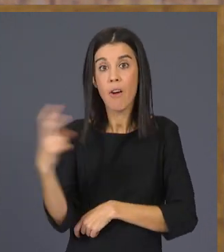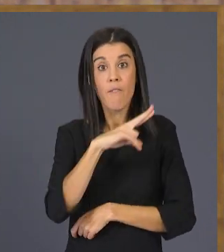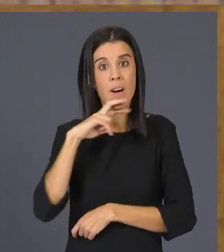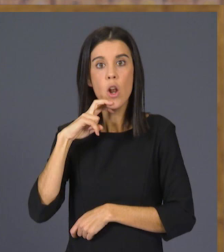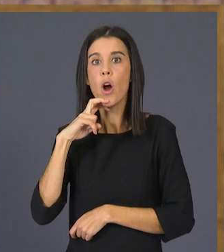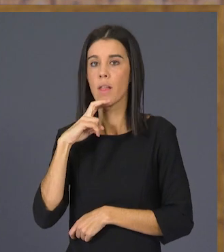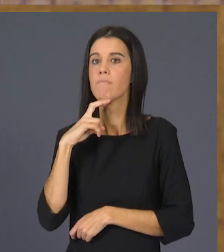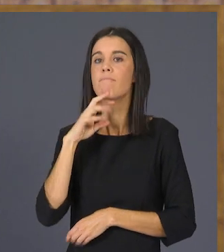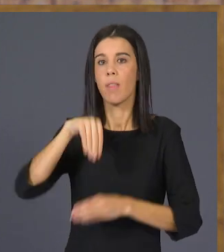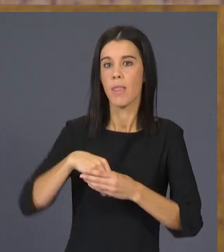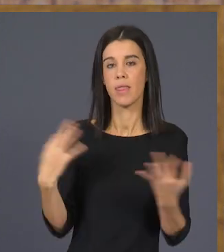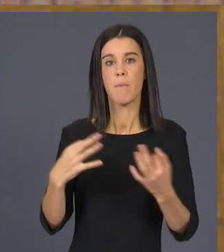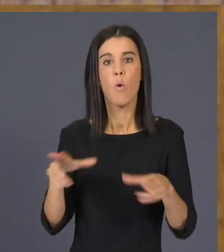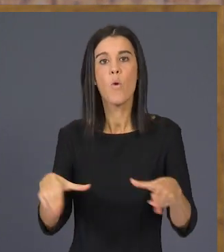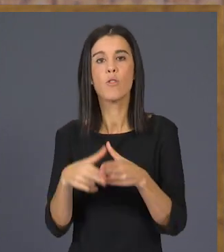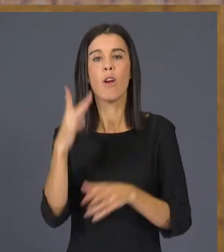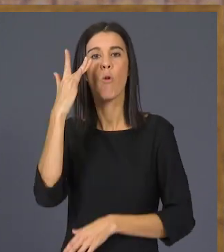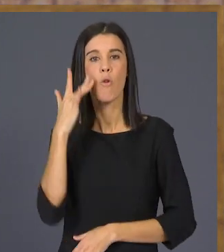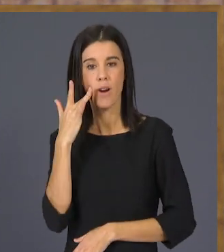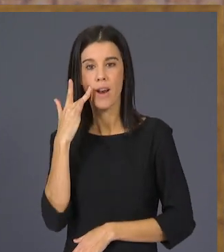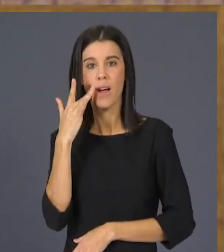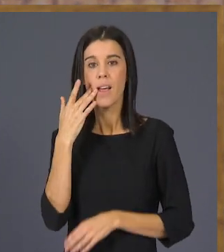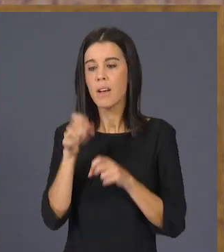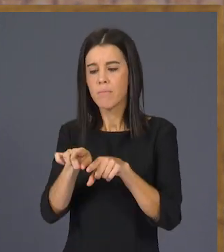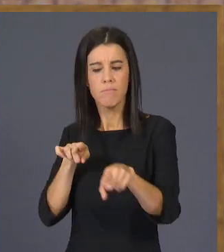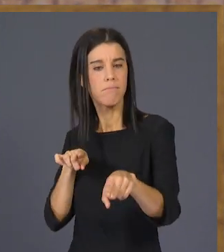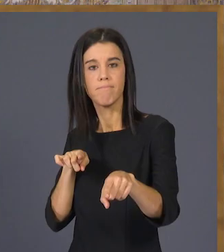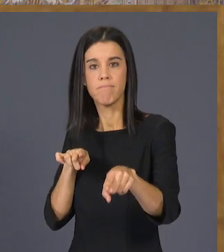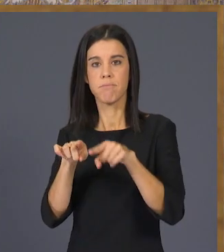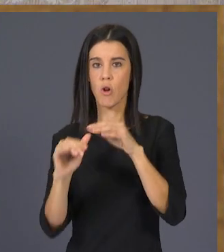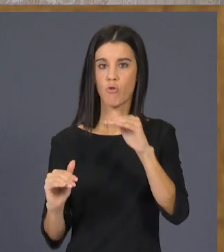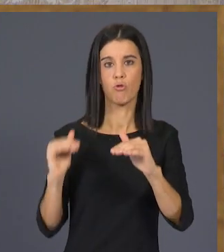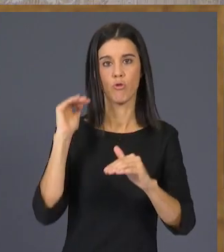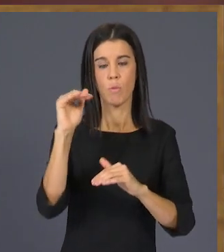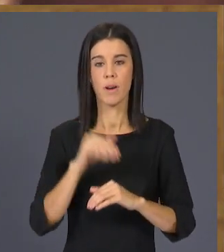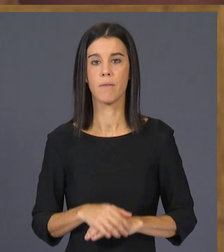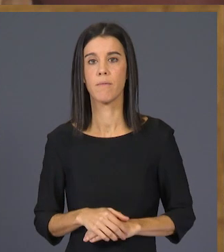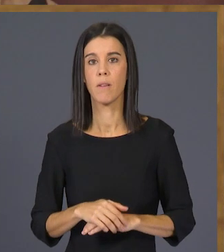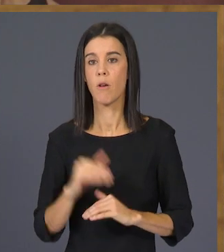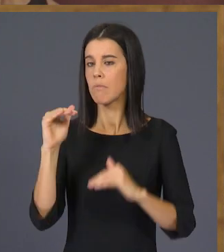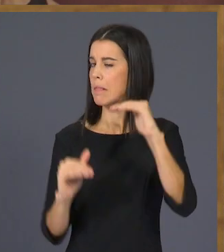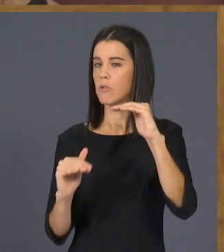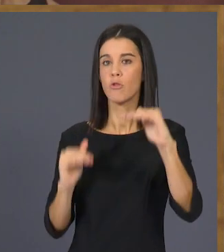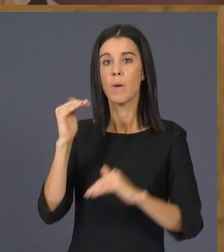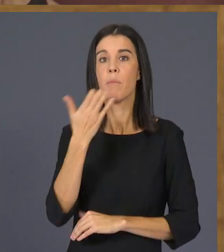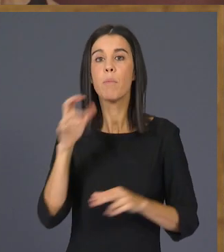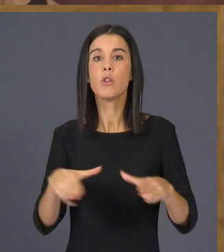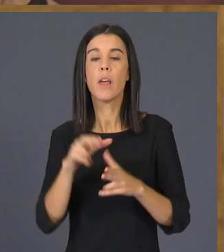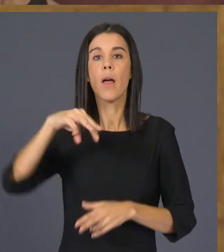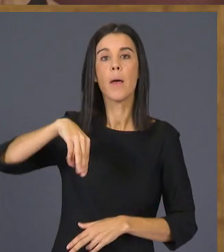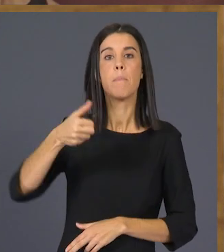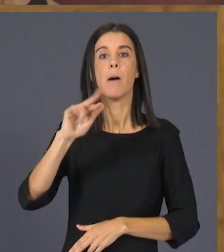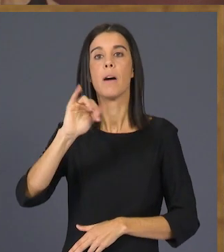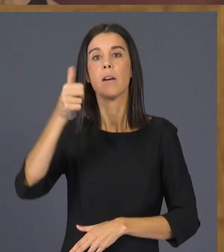una societat honrada que supera les bretxes. És la societat de Marian Avila, una